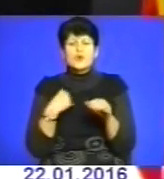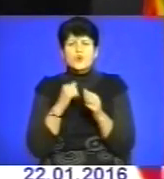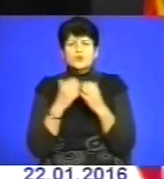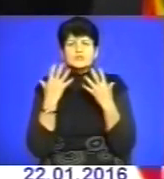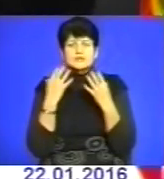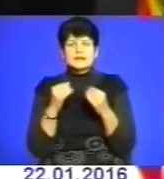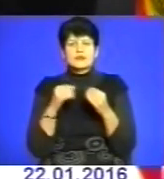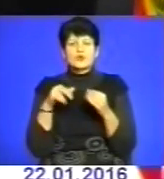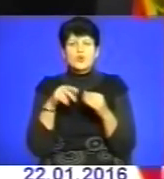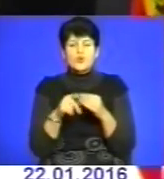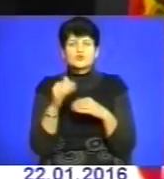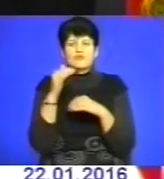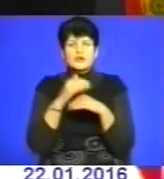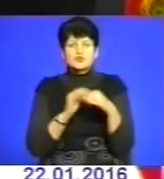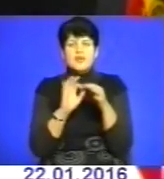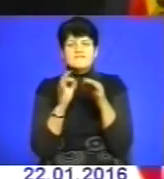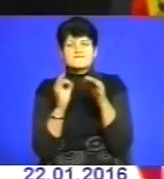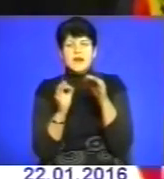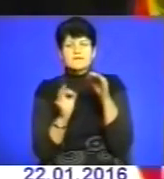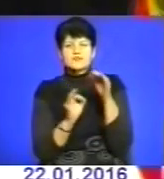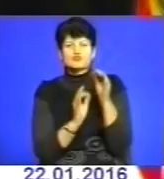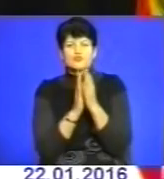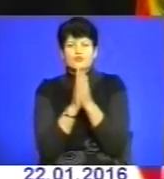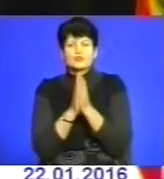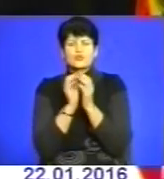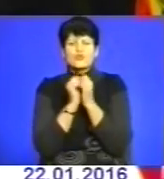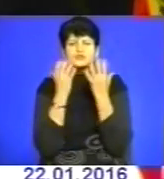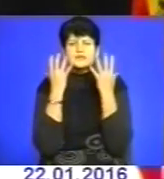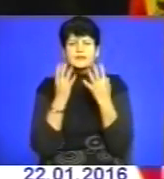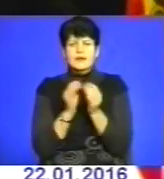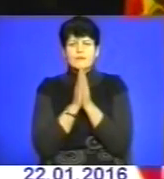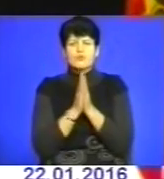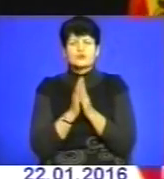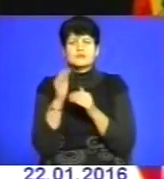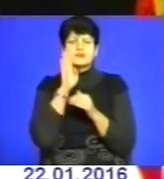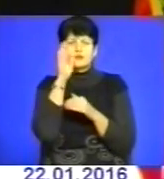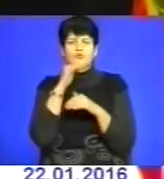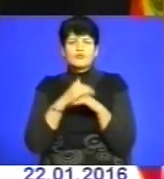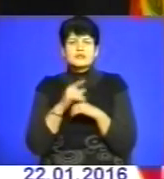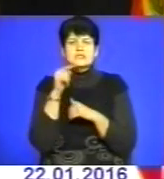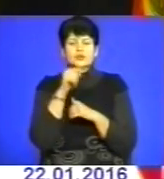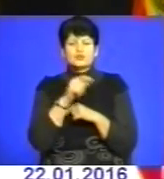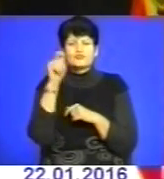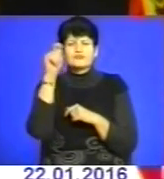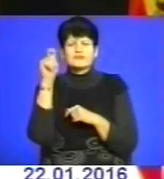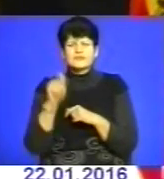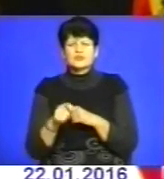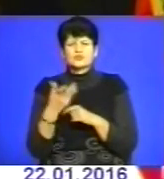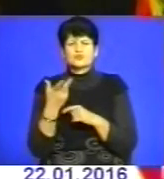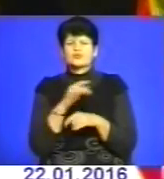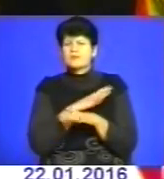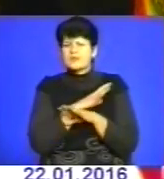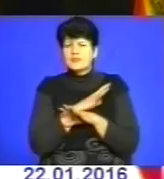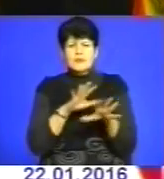на вербечку вечором. І кожен день рано і вечір молюся за ту вільну Україну, щоб не